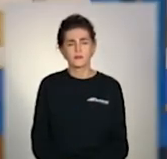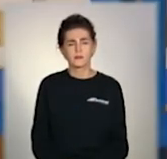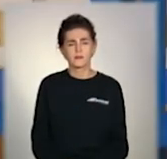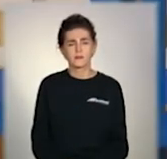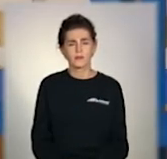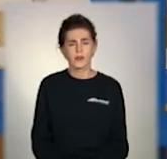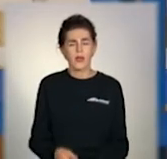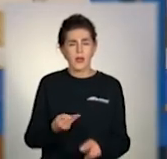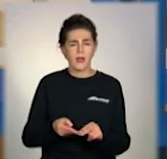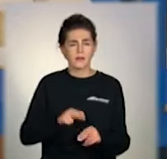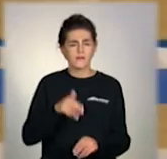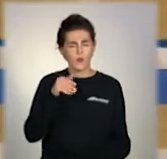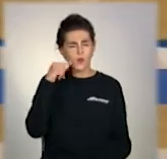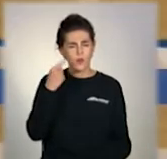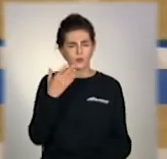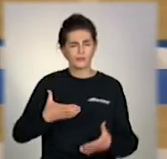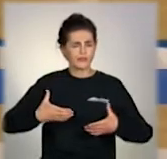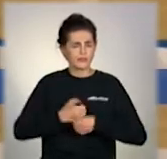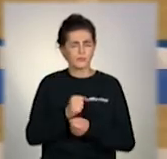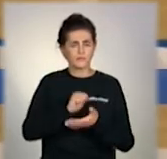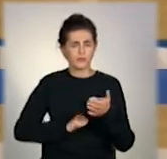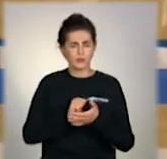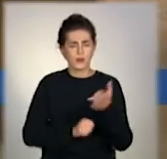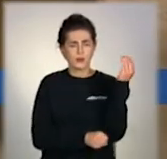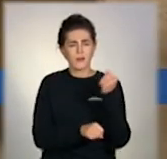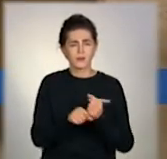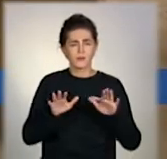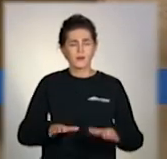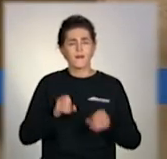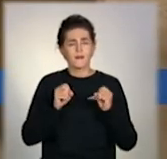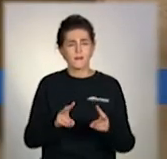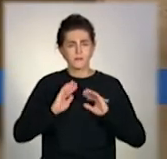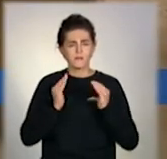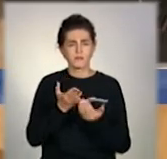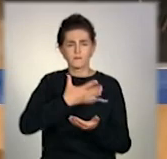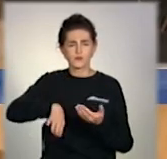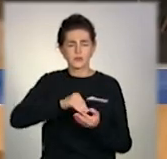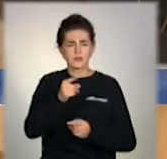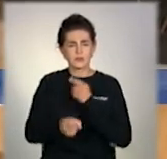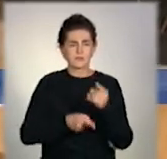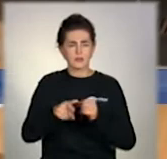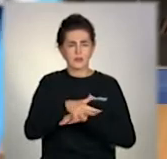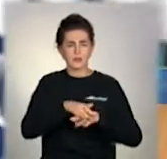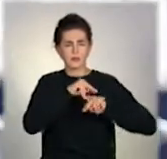Коронакриза з'їдає робочі місця, як пандемія змінює український ринок праці.